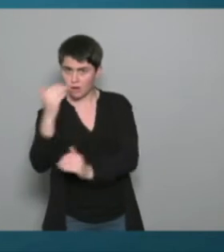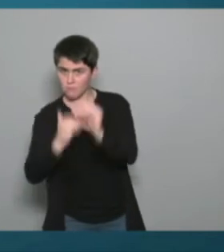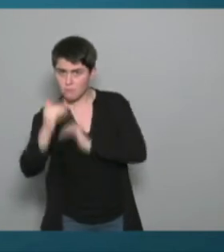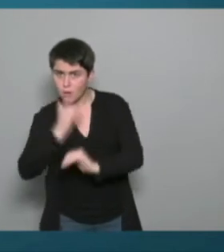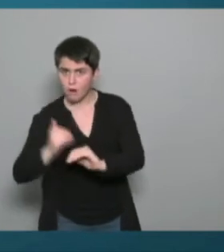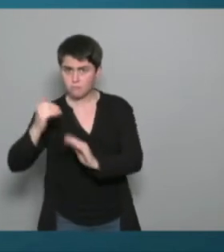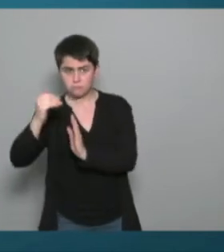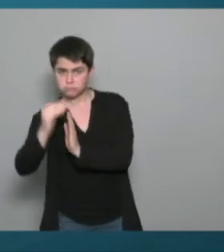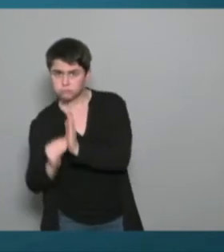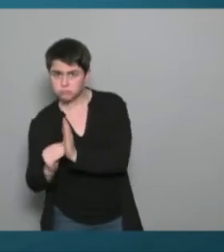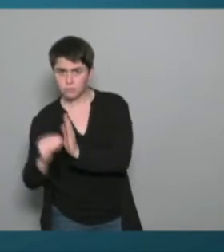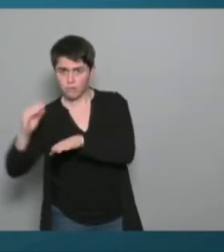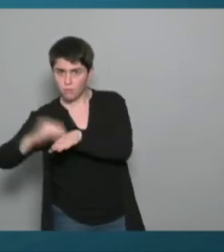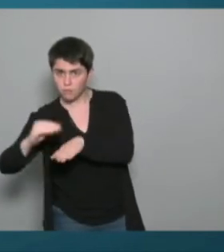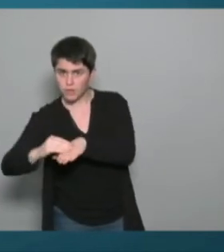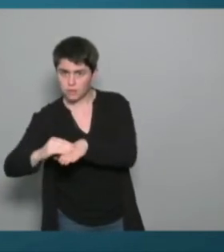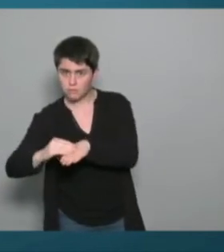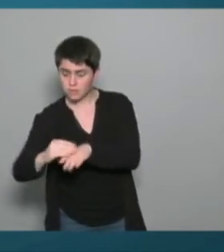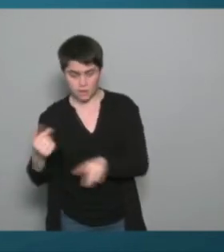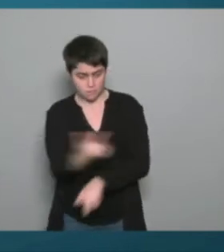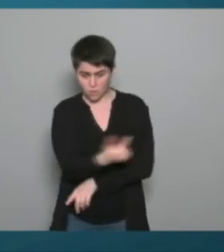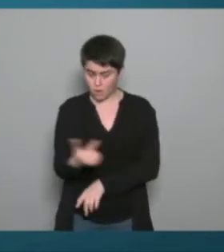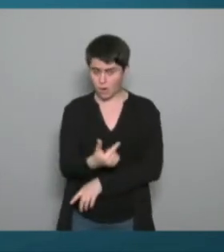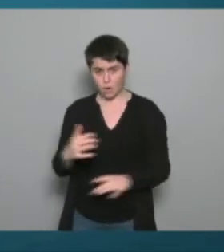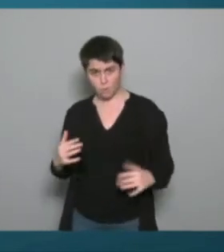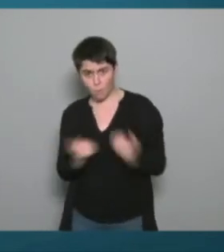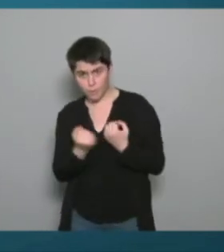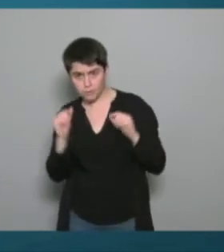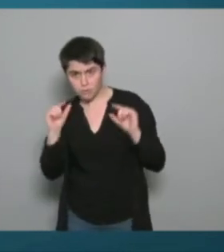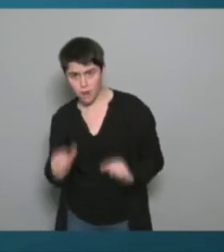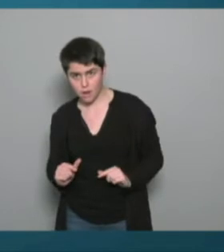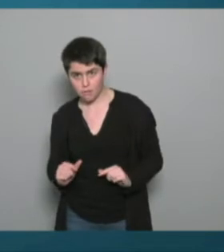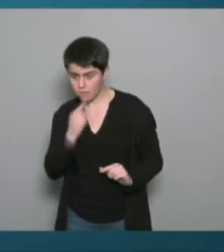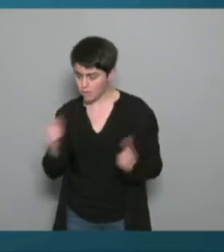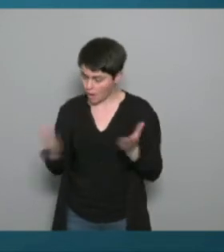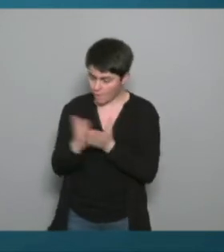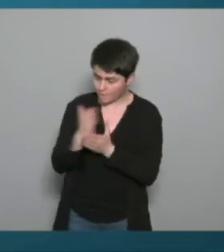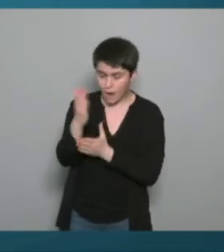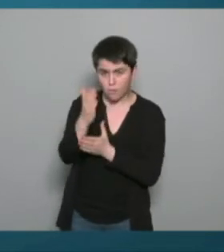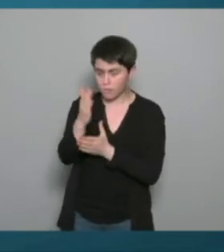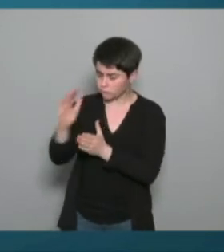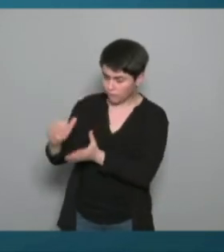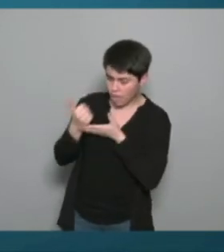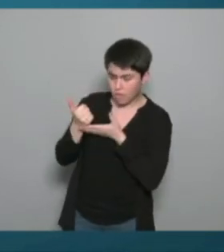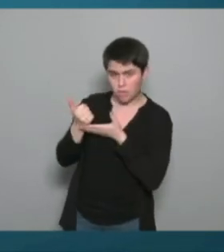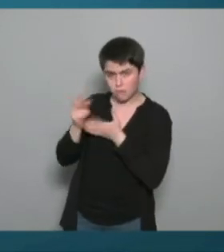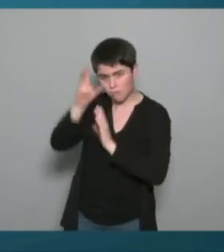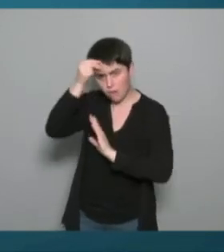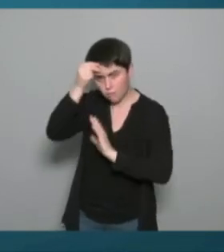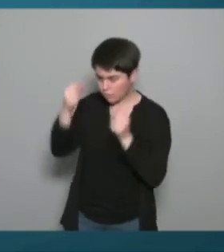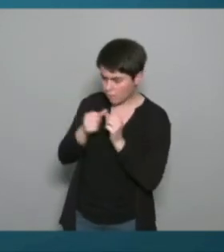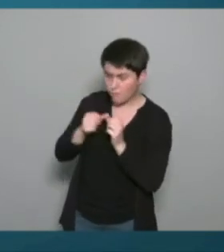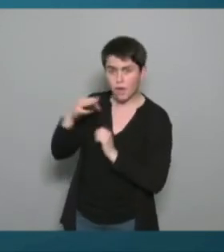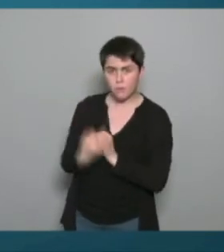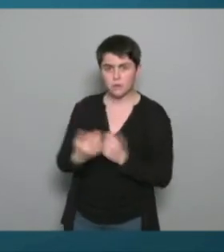tenu de leurs compétences ces parcours nous en santé on a dorénavant une notion